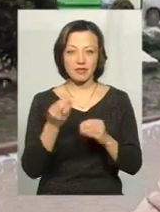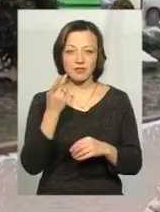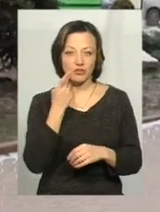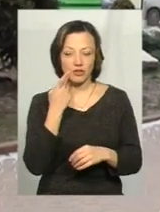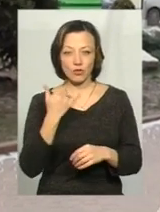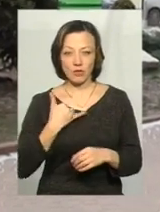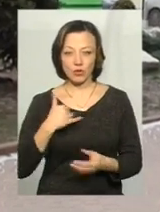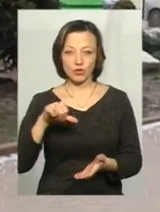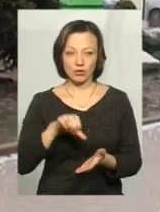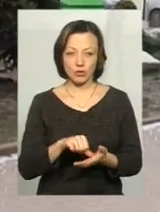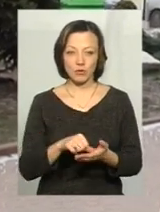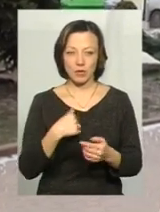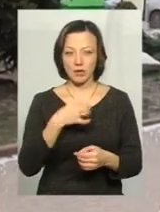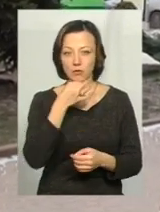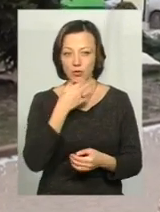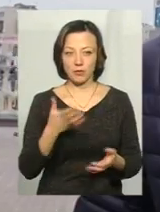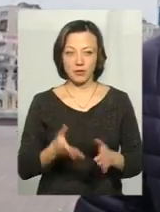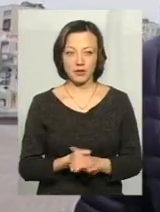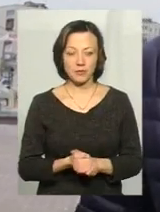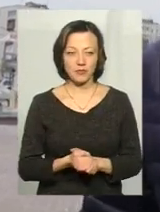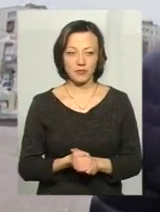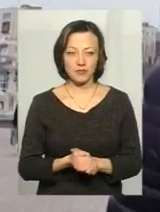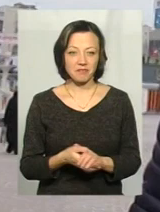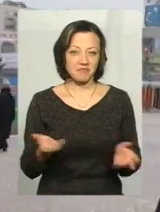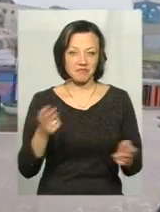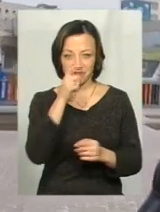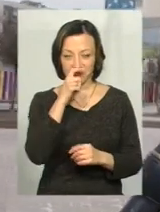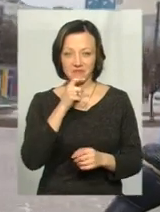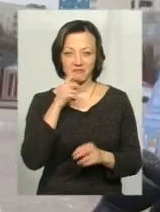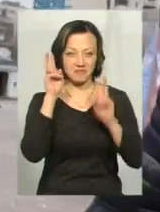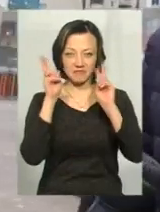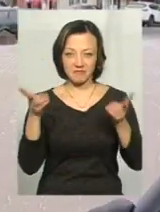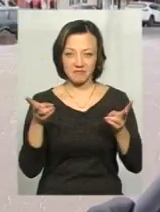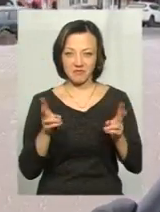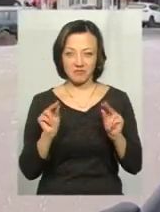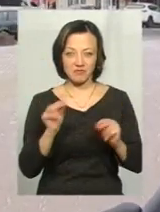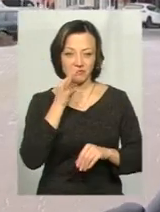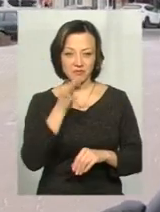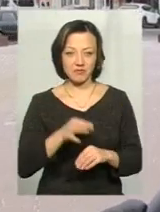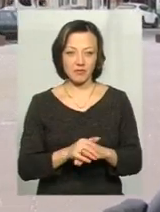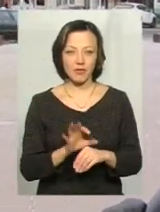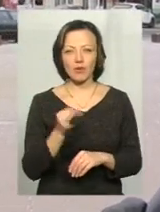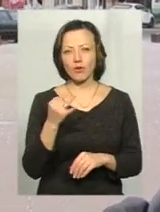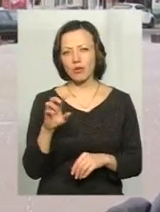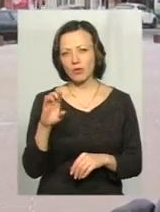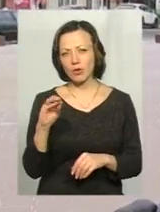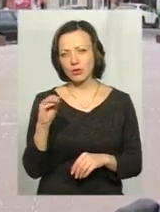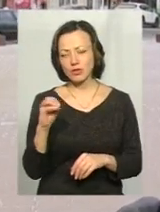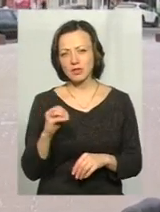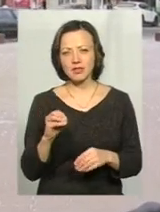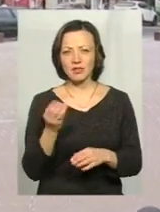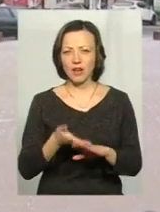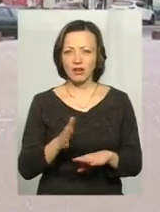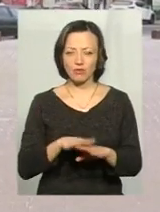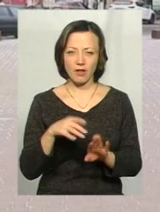учасковий, воно мені подобається. Без поняття, чесно говоря. Ой, боже мій, це такий тяжелий